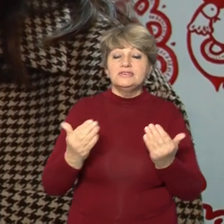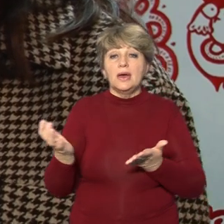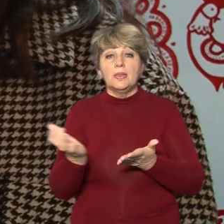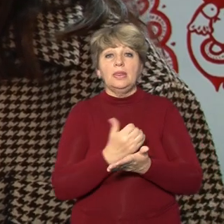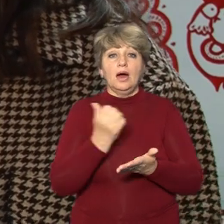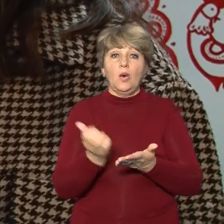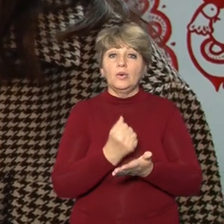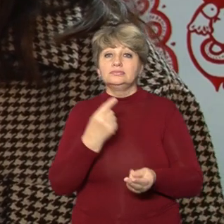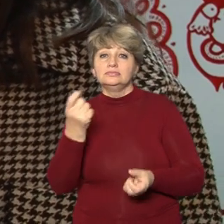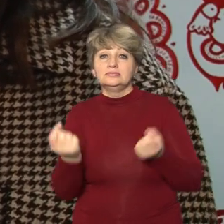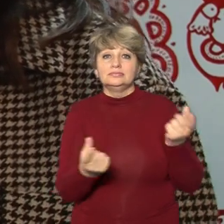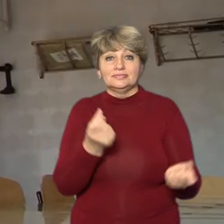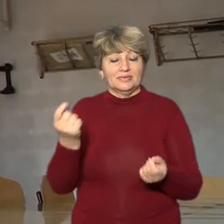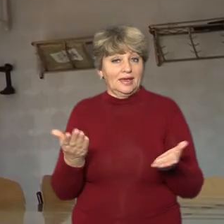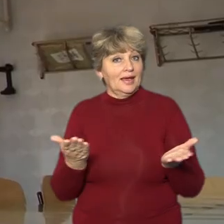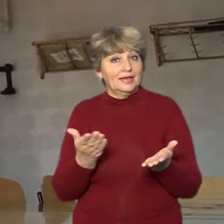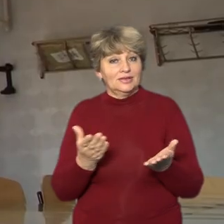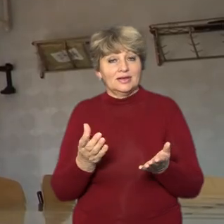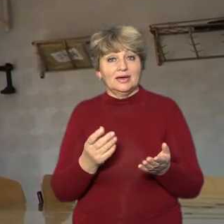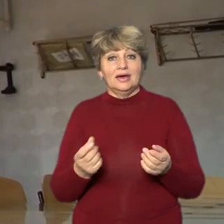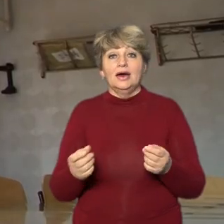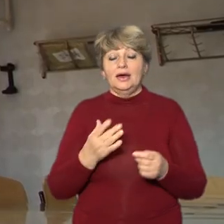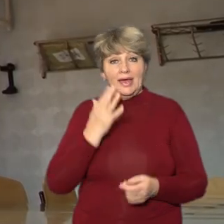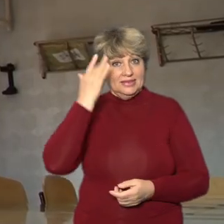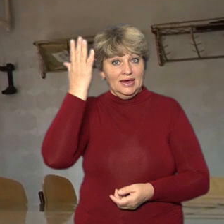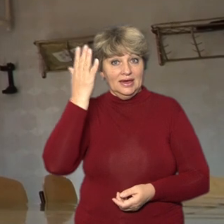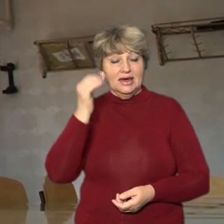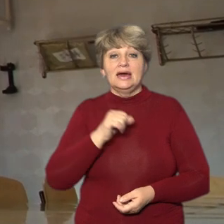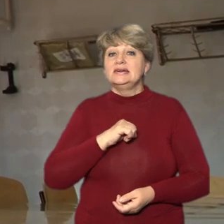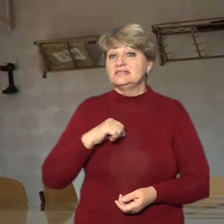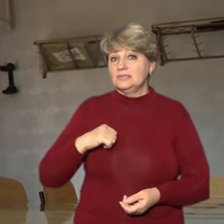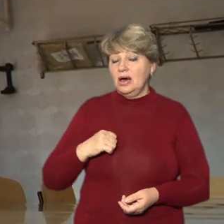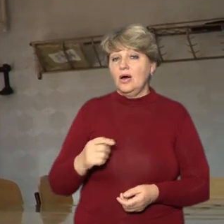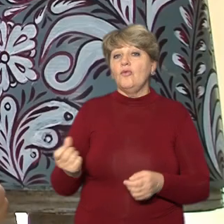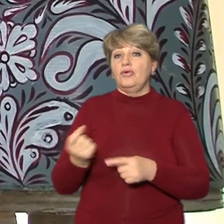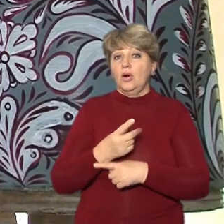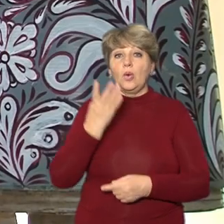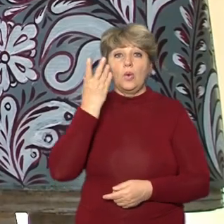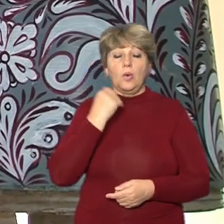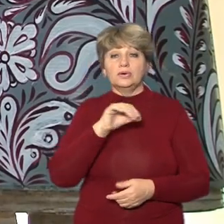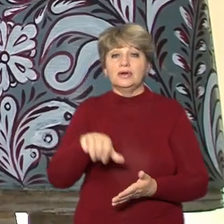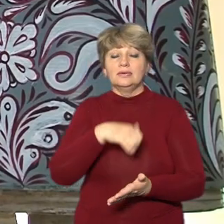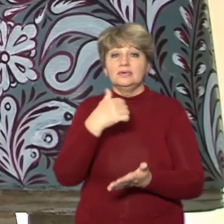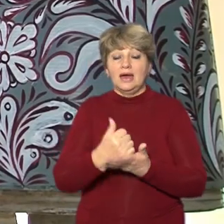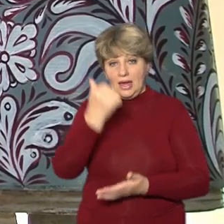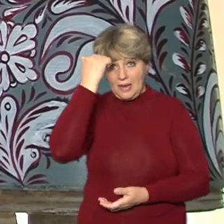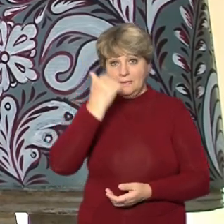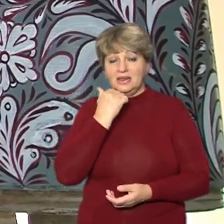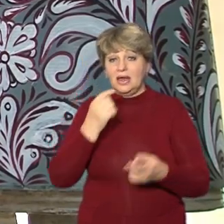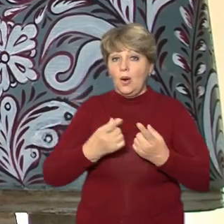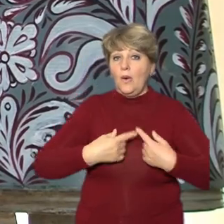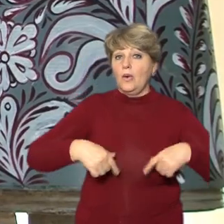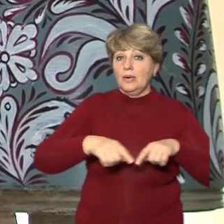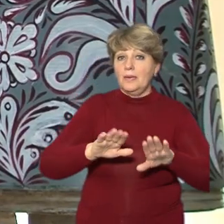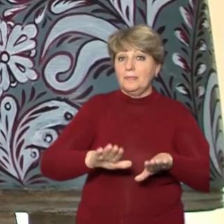якісь кусочки. Сама ідея, розповідає Катерина, виникла, коли очільник благодійної організації «Зірка Надія»